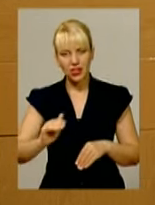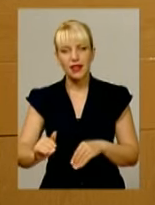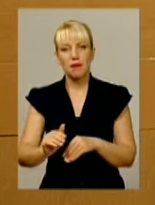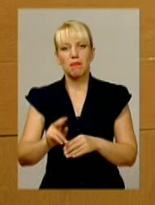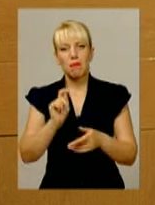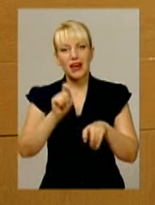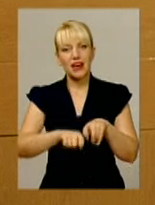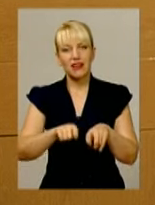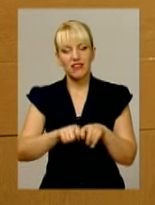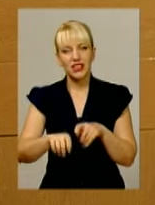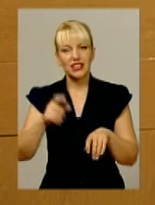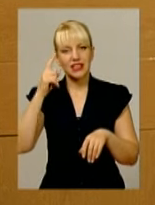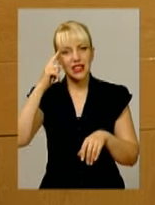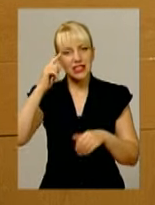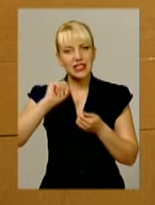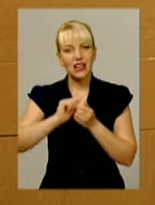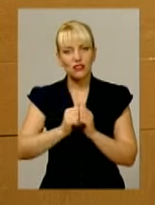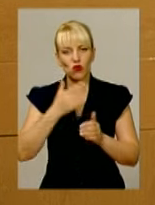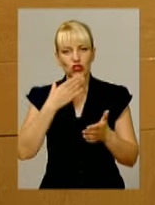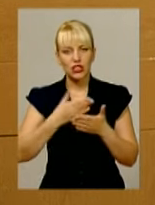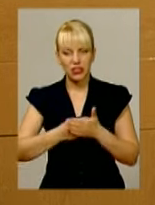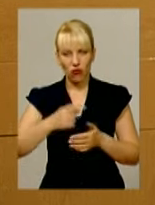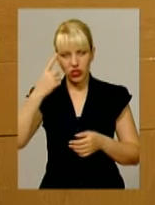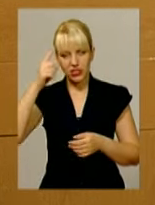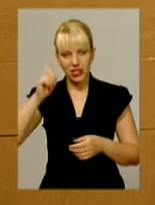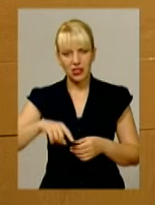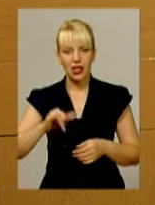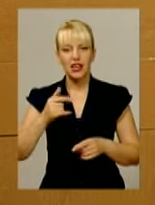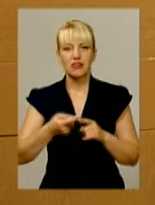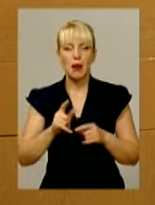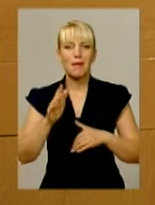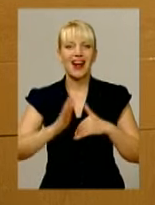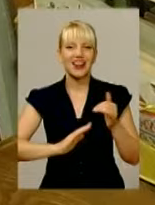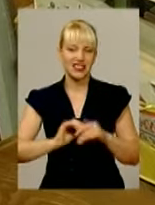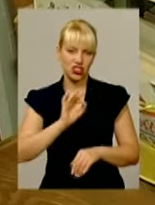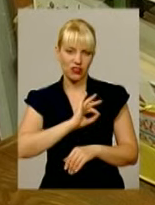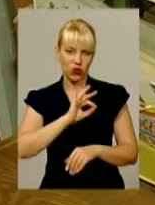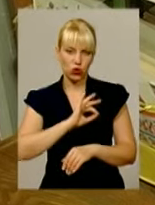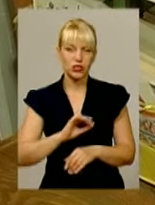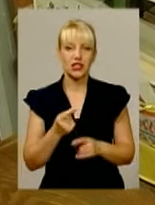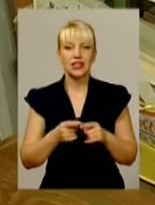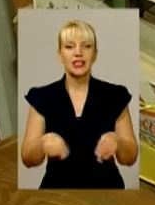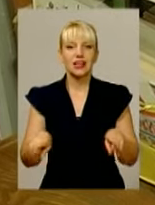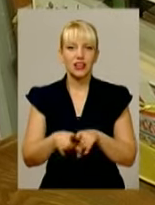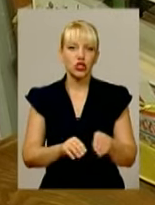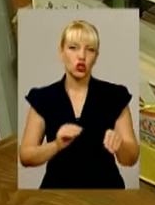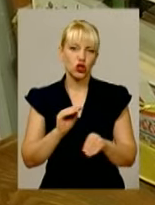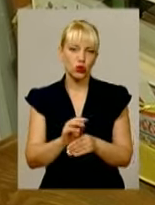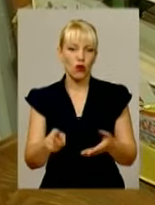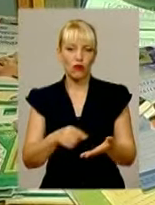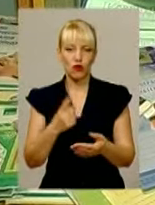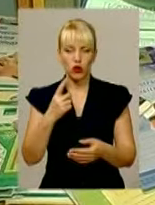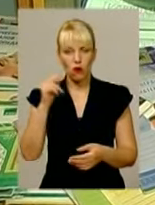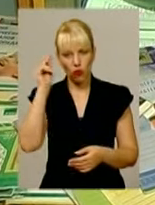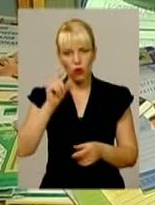засвоїти свої знання. Тобто, уже в практичному використанні він має бути використаний. Таких додаткових посібників в одного